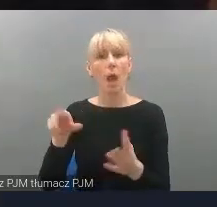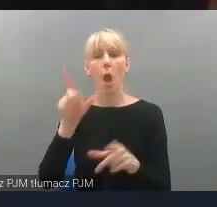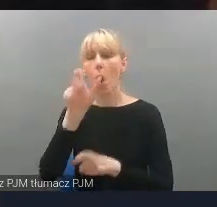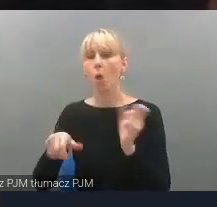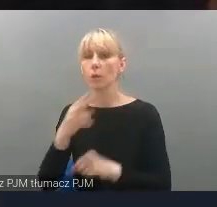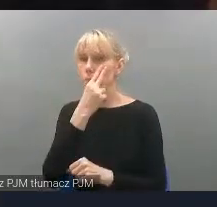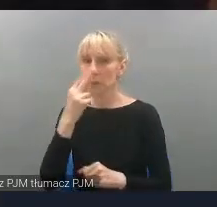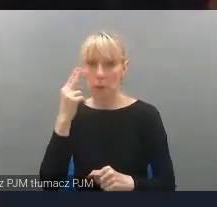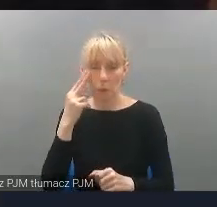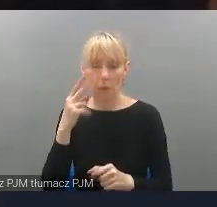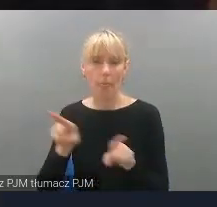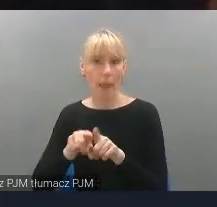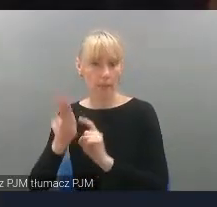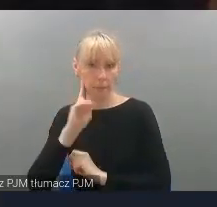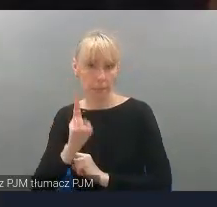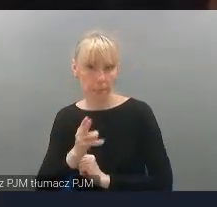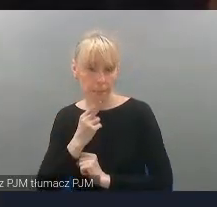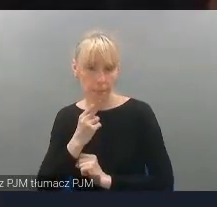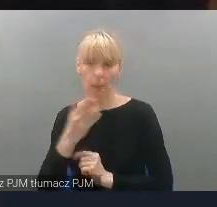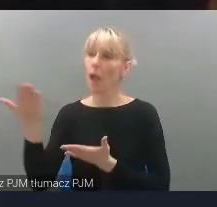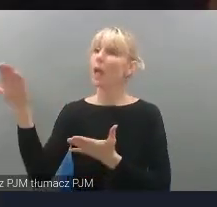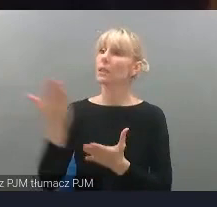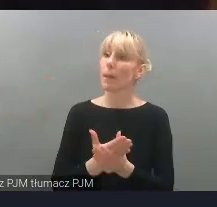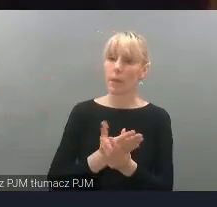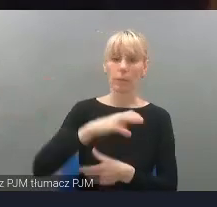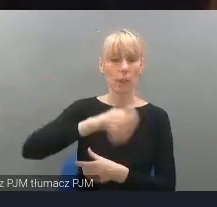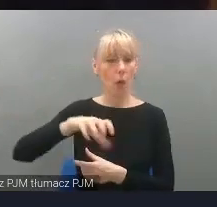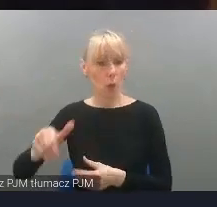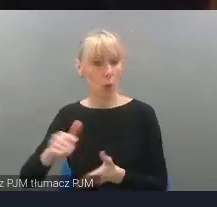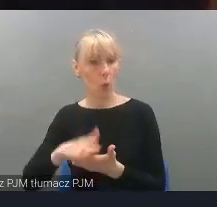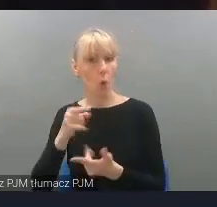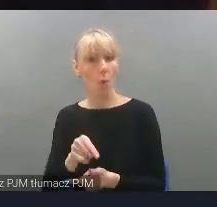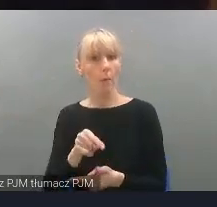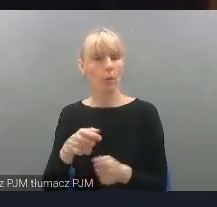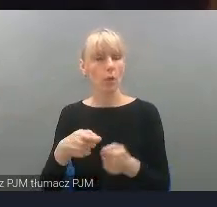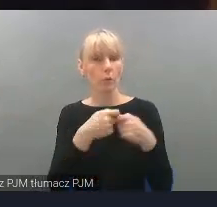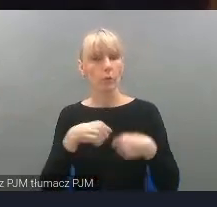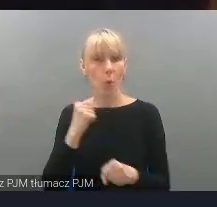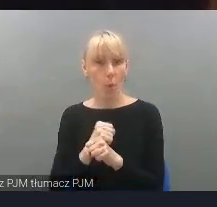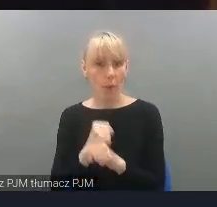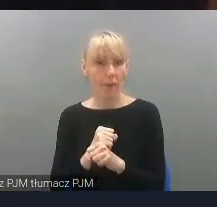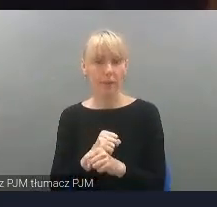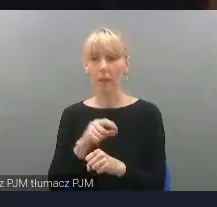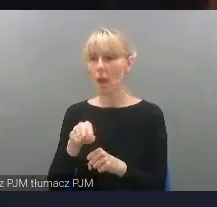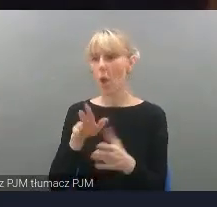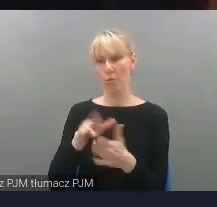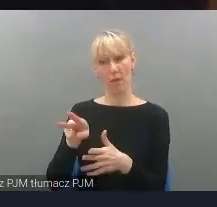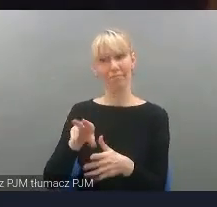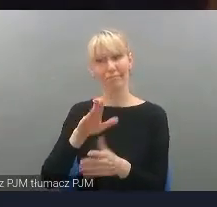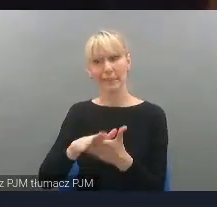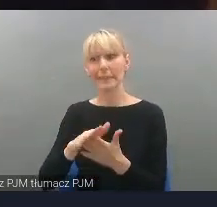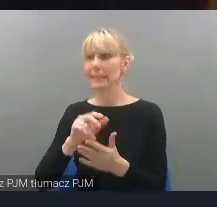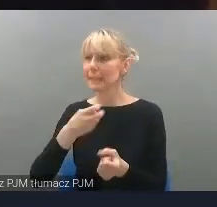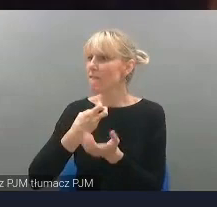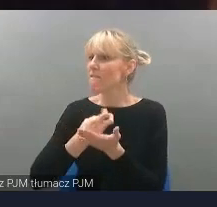Zapraszam akurat te grupy osób do współpracy, ponieważ uważam, że są bardzo wciąż wykluczone jako